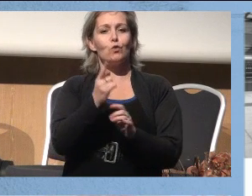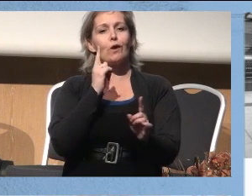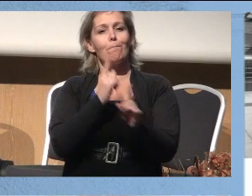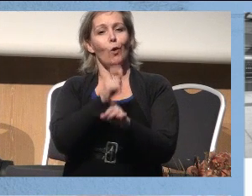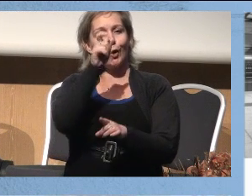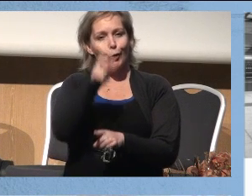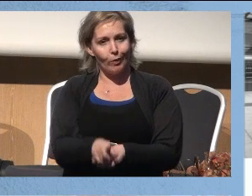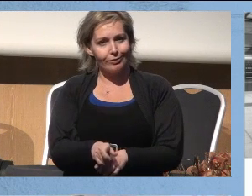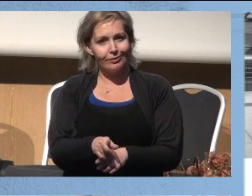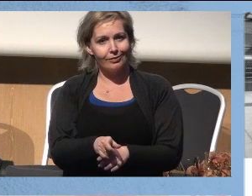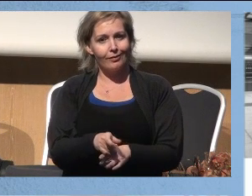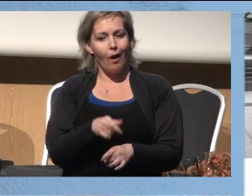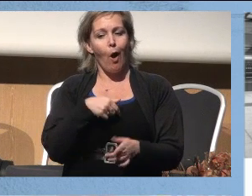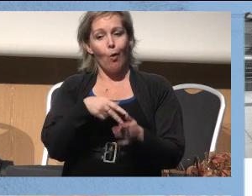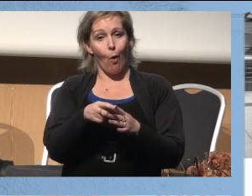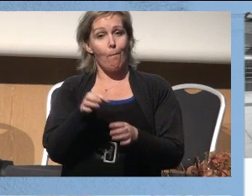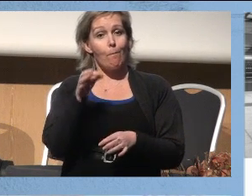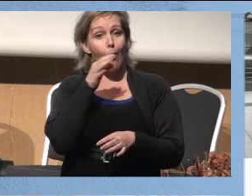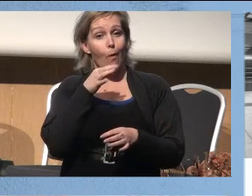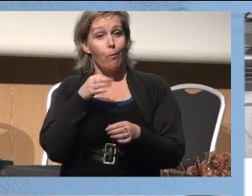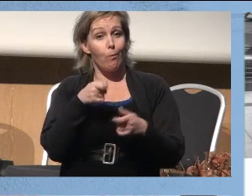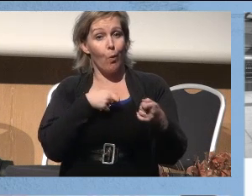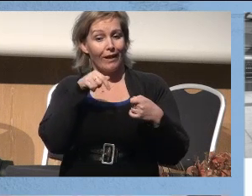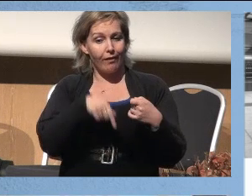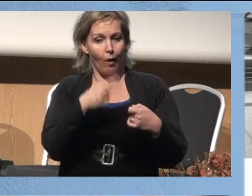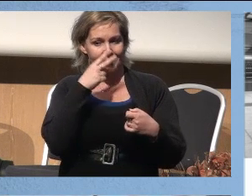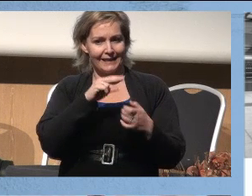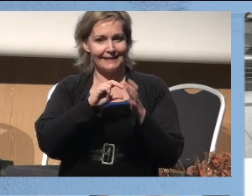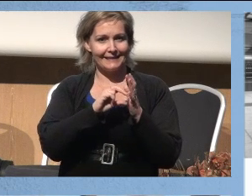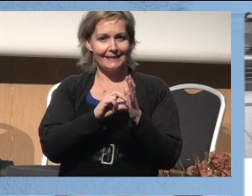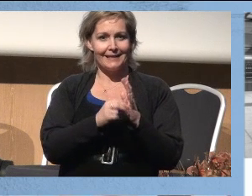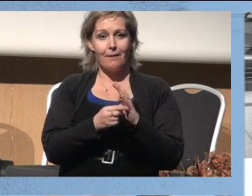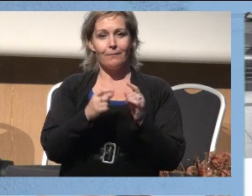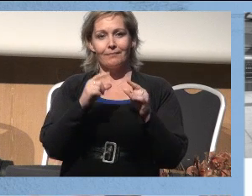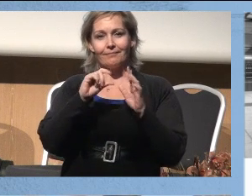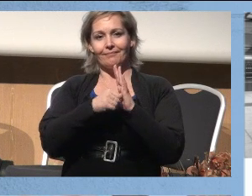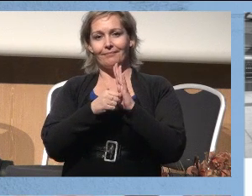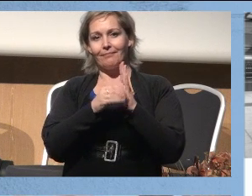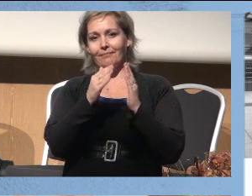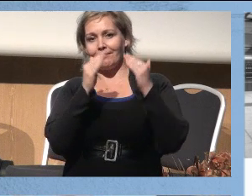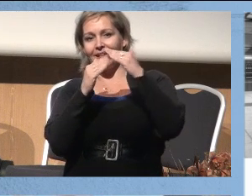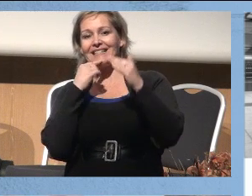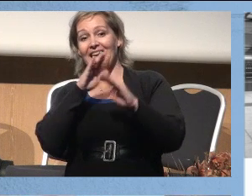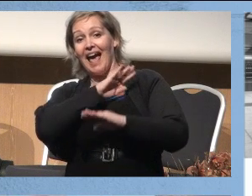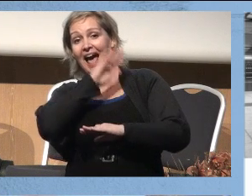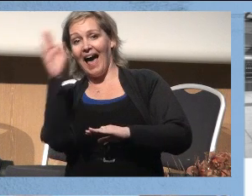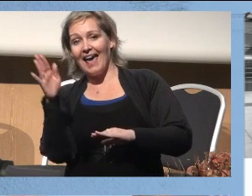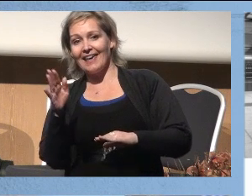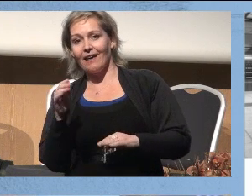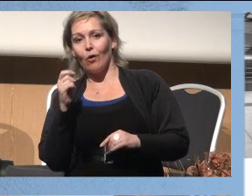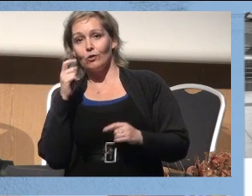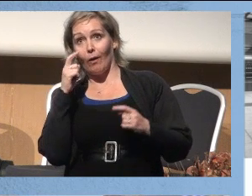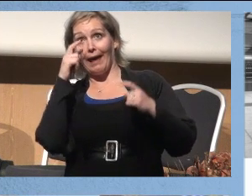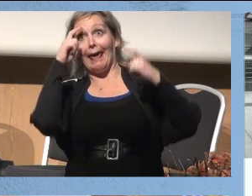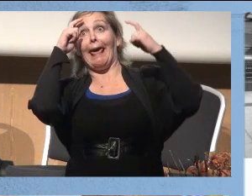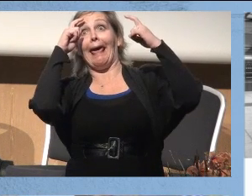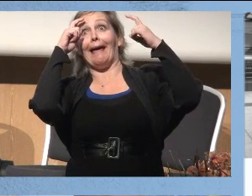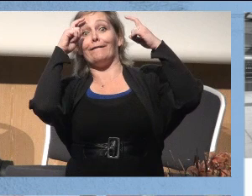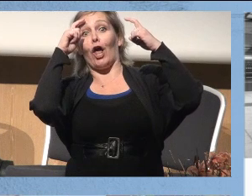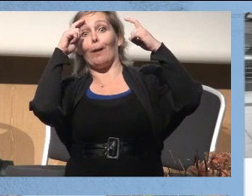møte kundene deres, og gå på poli i dag og se at de gjør sjekketrikset øverst til venstre. De sier hei, og så hever de øynbrynen,